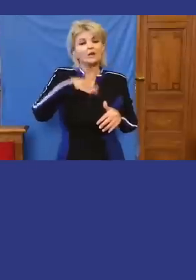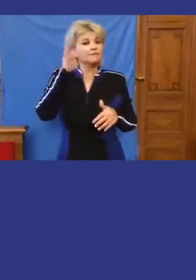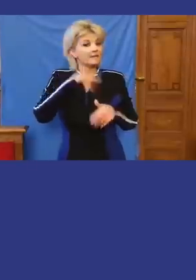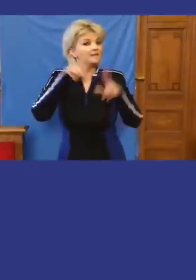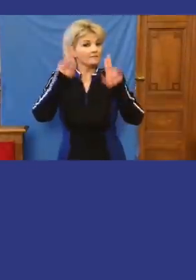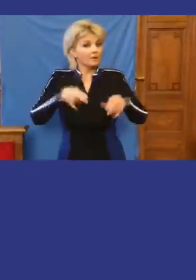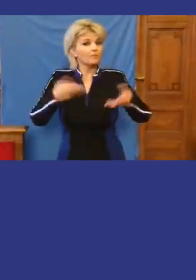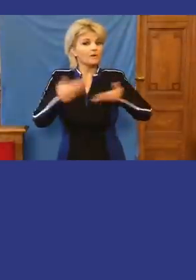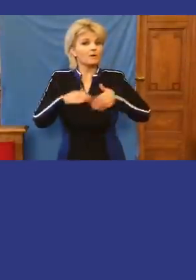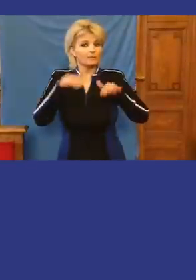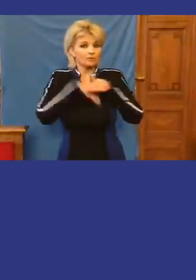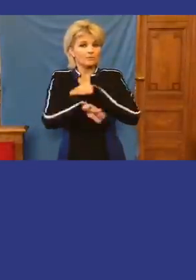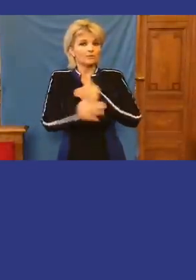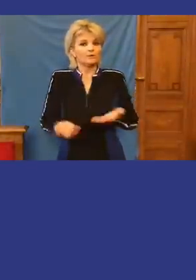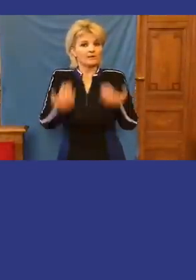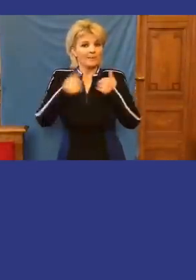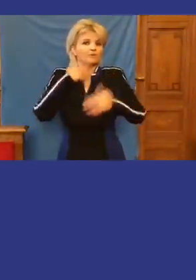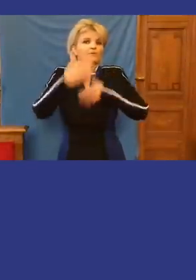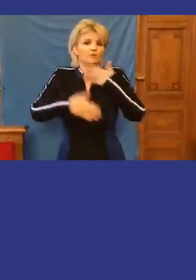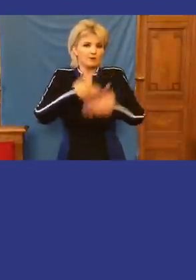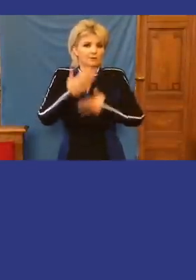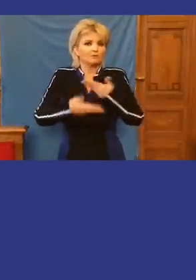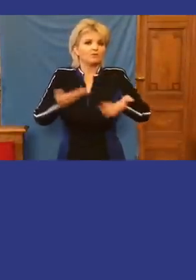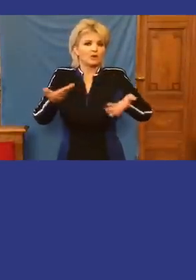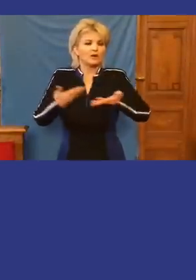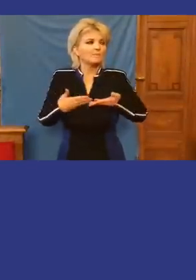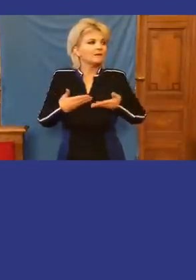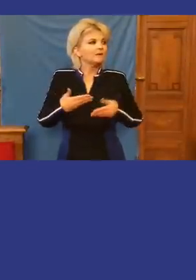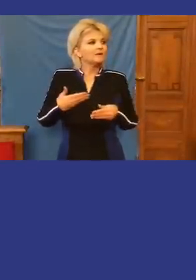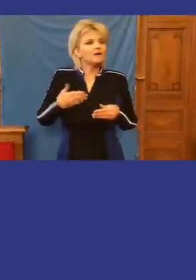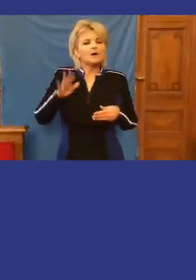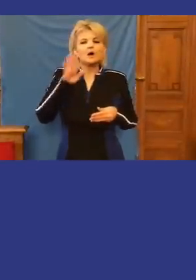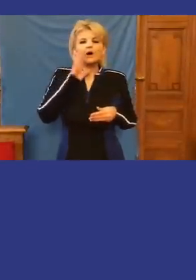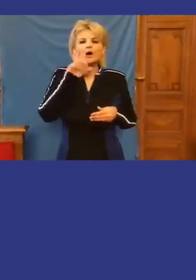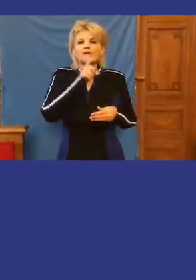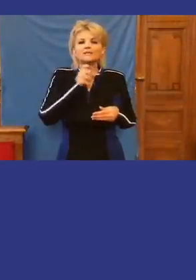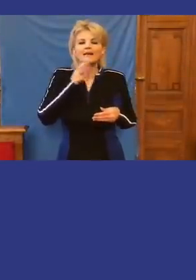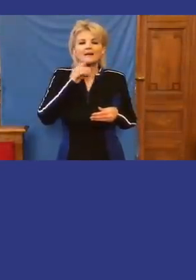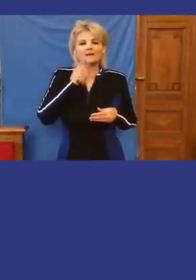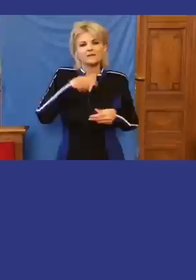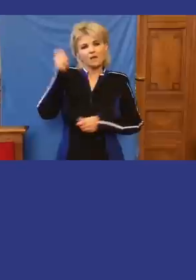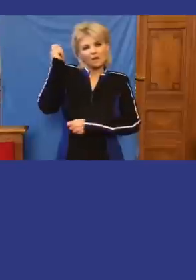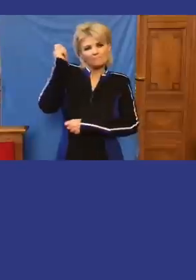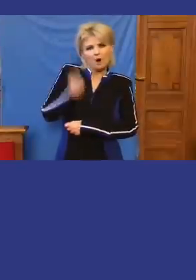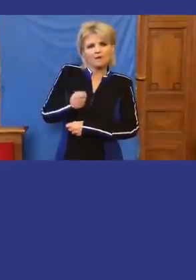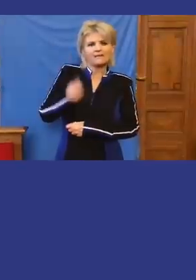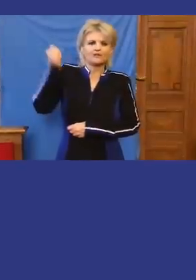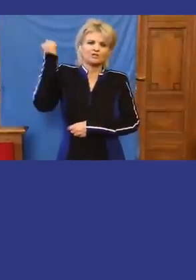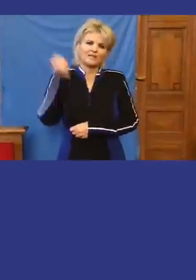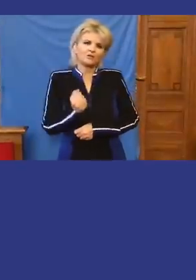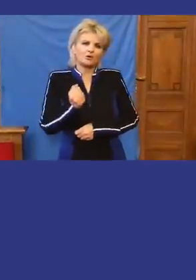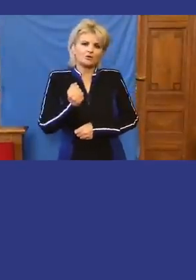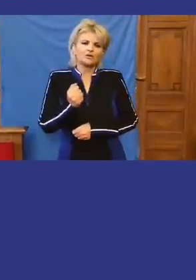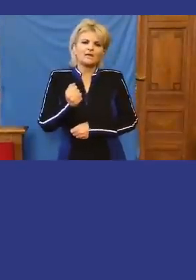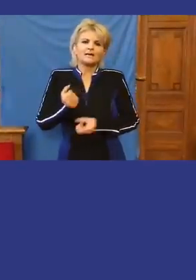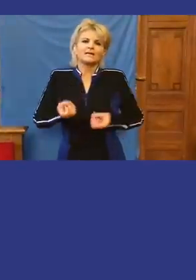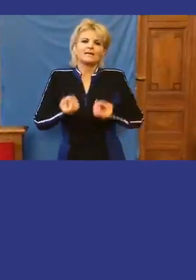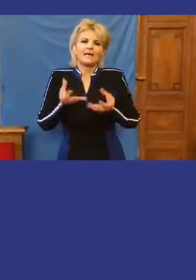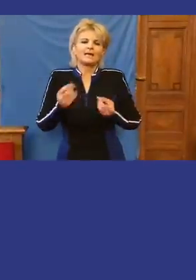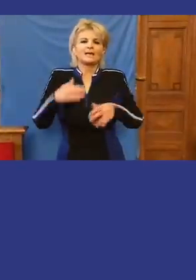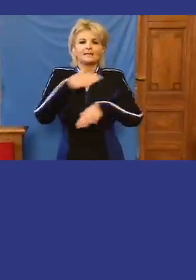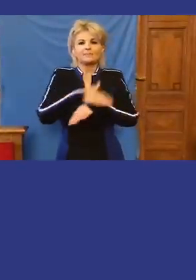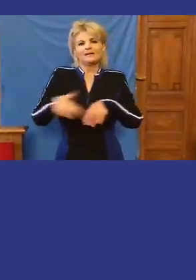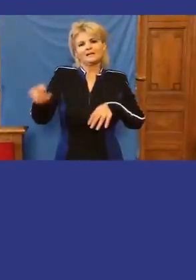valóban kapott külföldről támogatásokat, folyamatosan kap. Amikor az az erő baltás gyilkost kiengették, akkor egy titkosszámlára millió dollárok érkeztek.